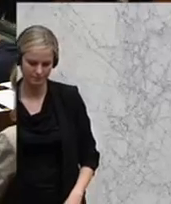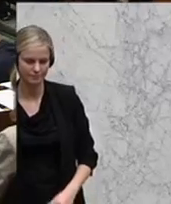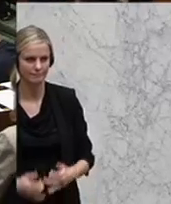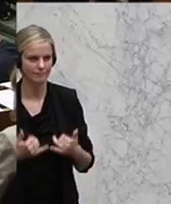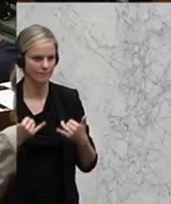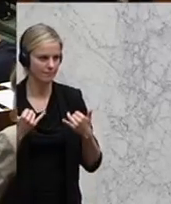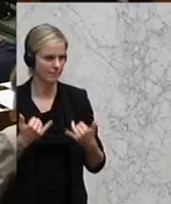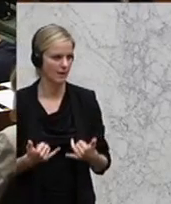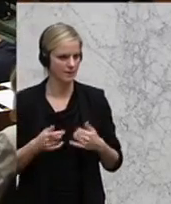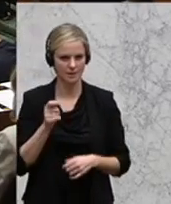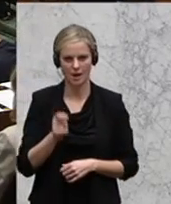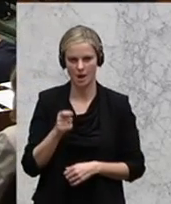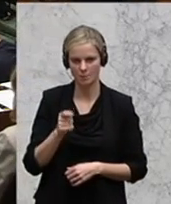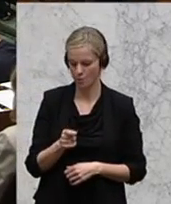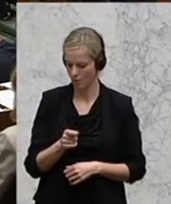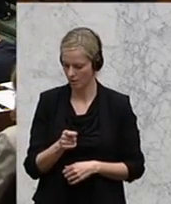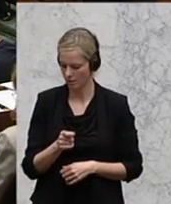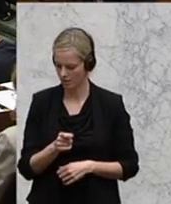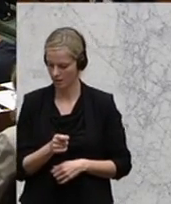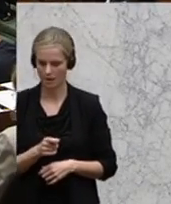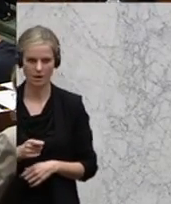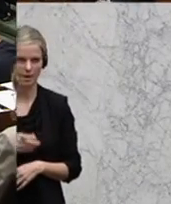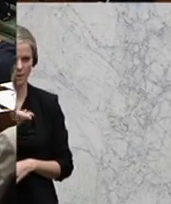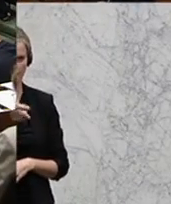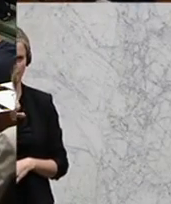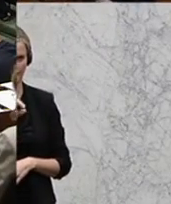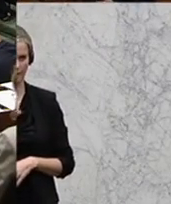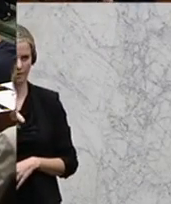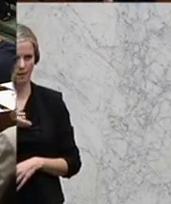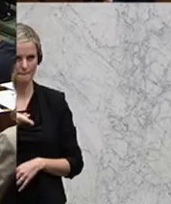Als nächster Redner zu Wort gemeldet, Peter Pilz, er kommt von den Grünen.